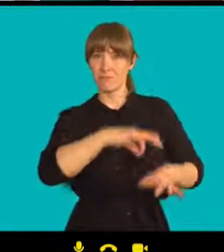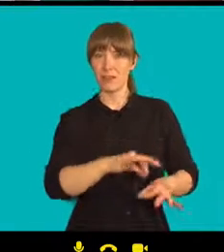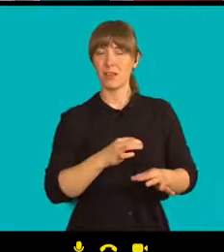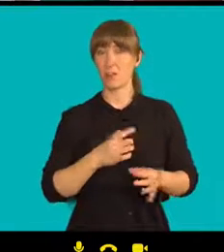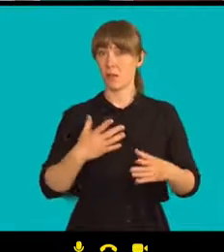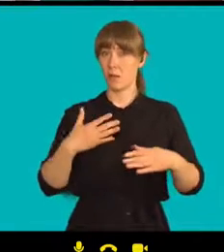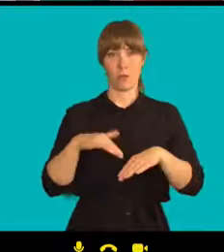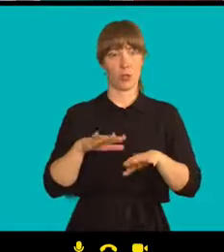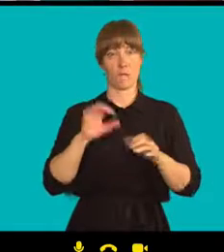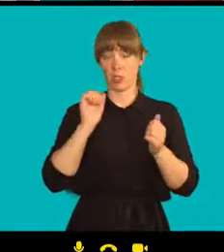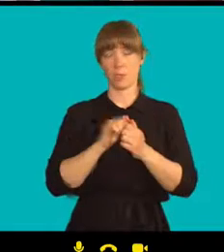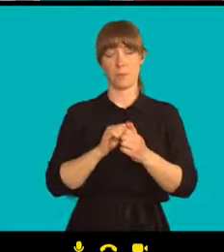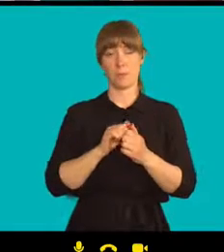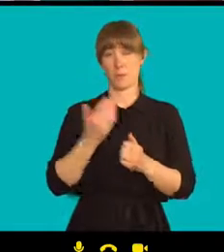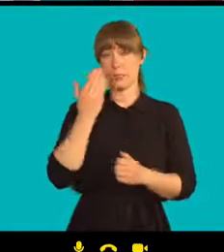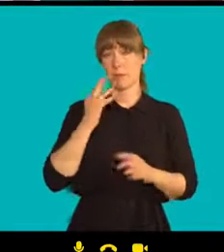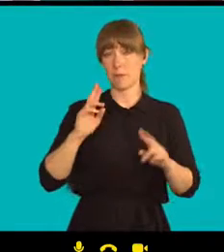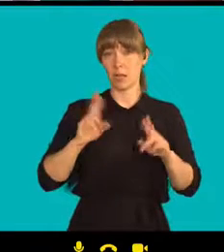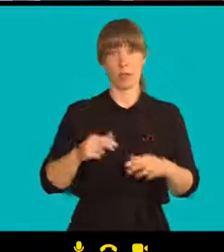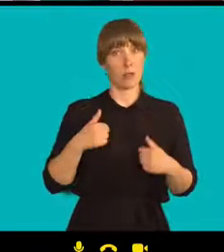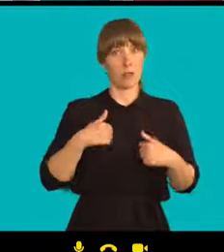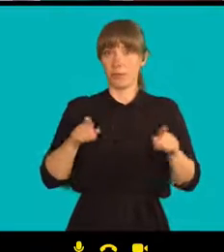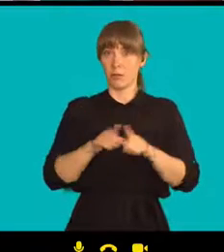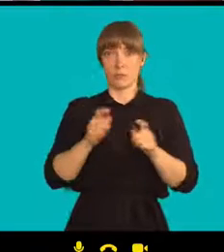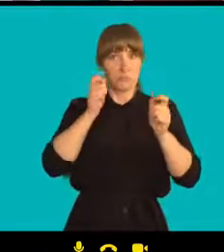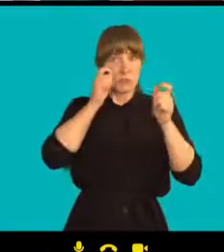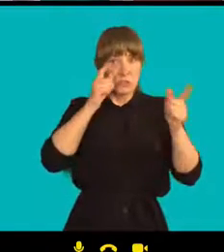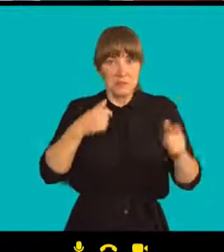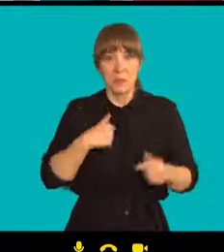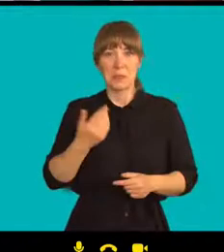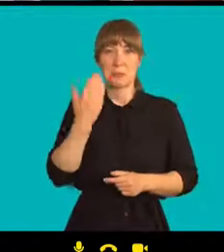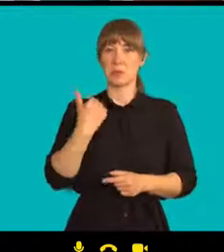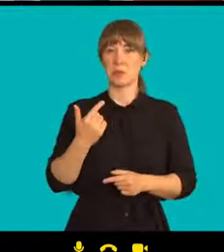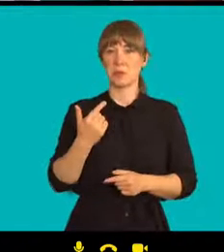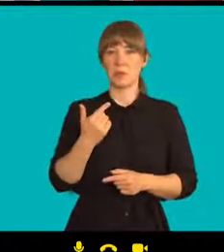překvapilo.